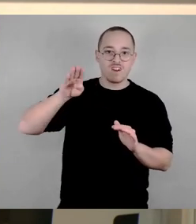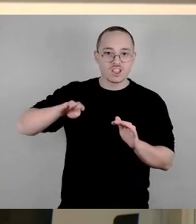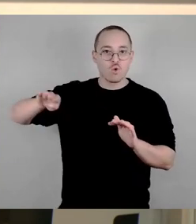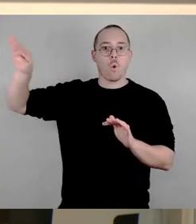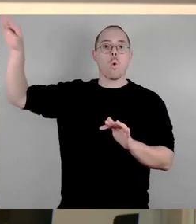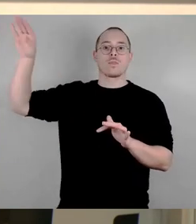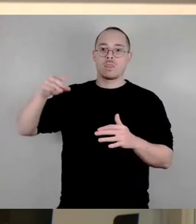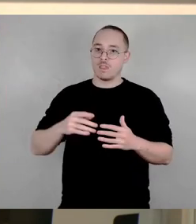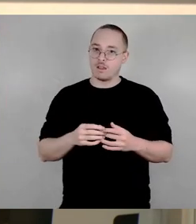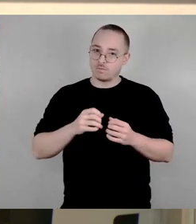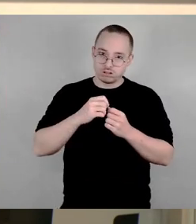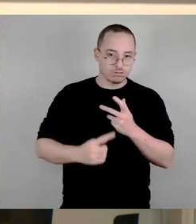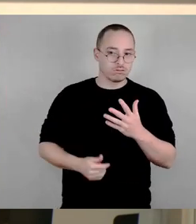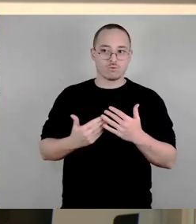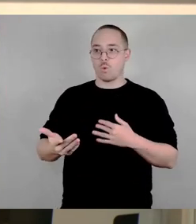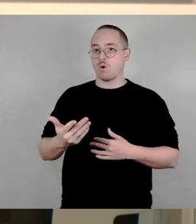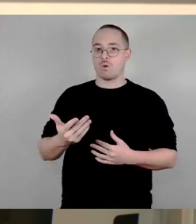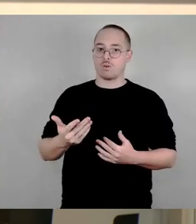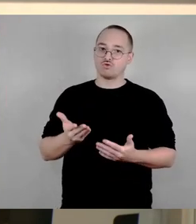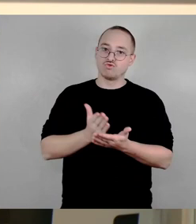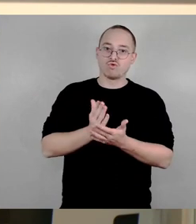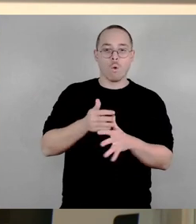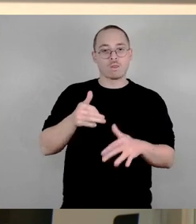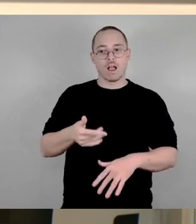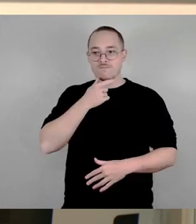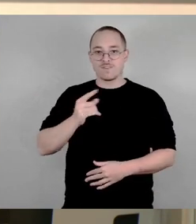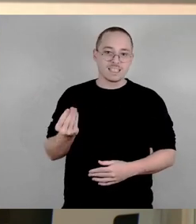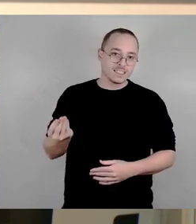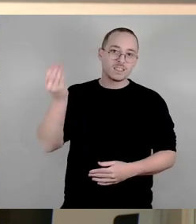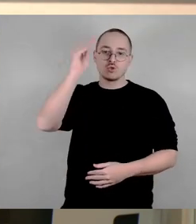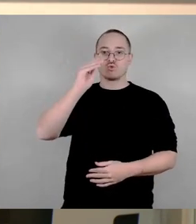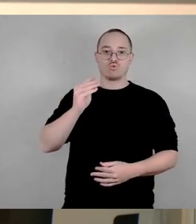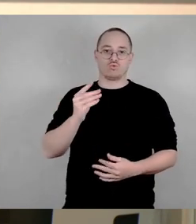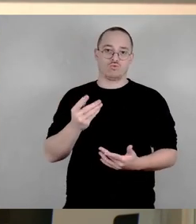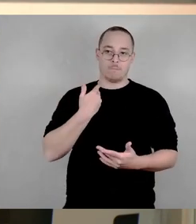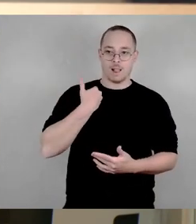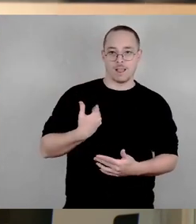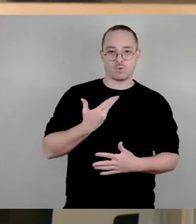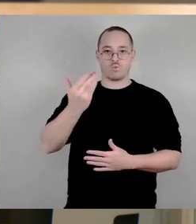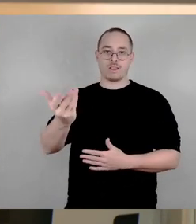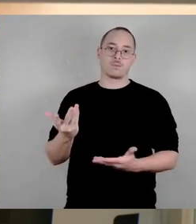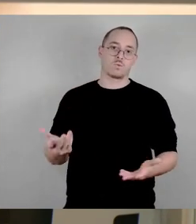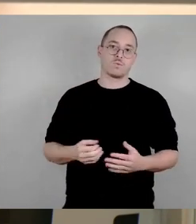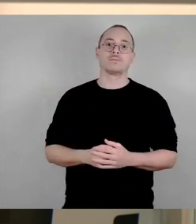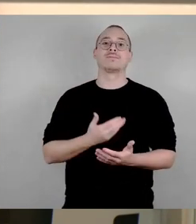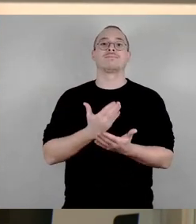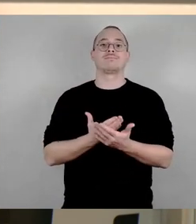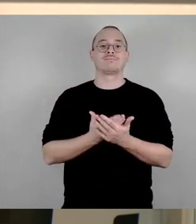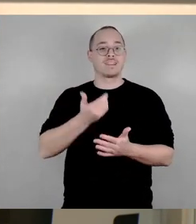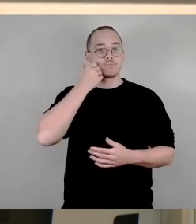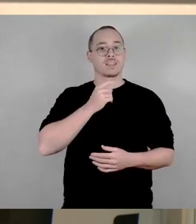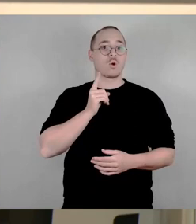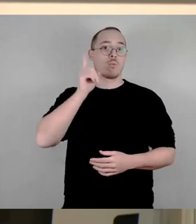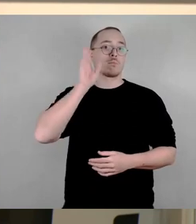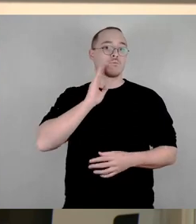wenigen Hebel, die wir als Kommunalpolitiker haben. Dazu soll der OB bis zum 30.04. spätet diese redaktionelle